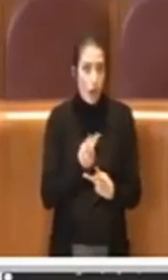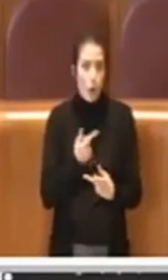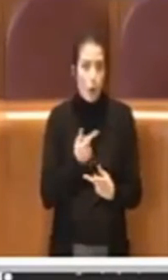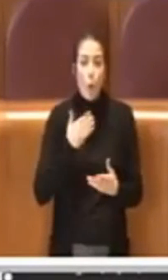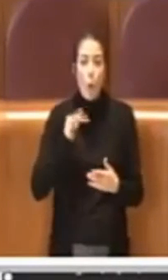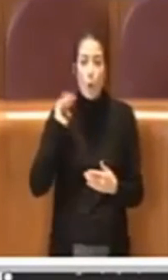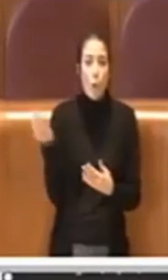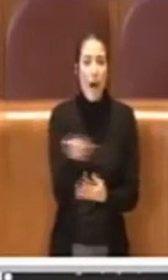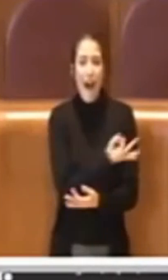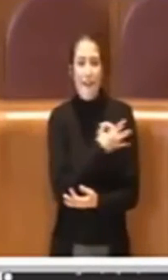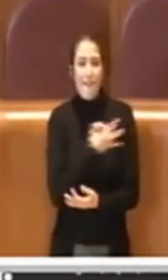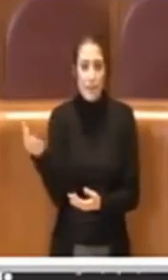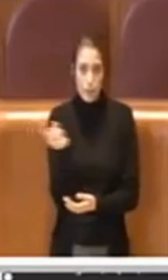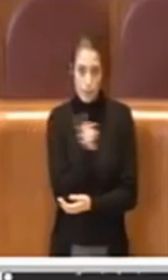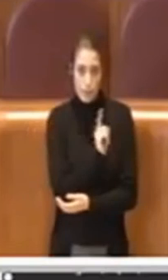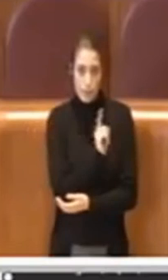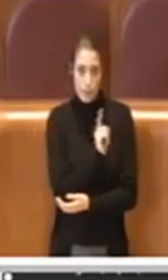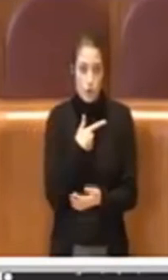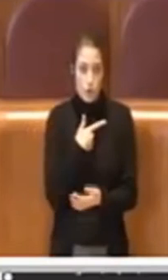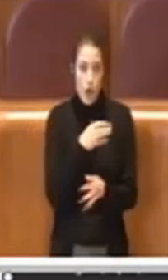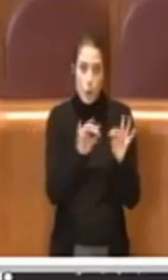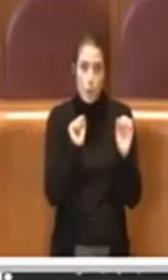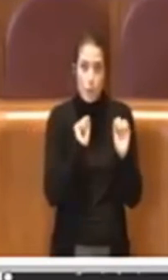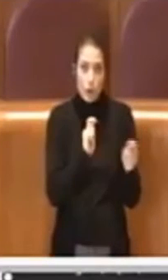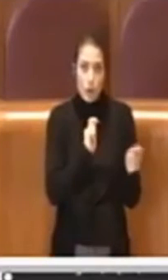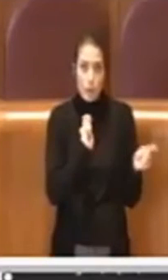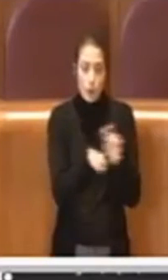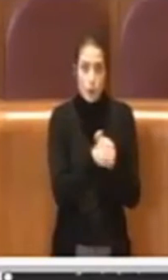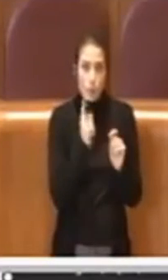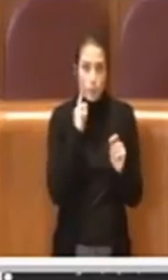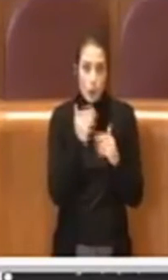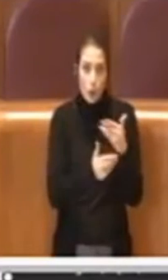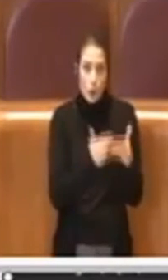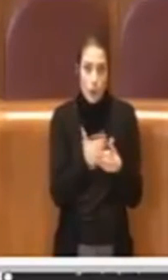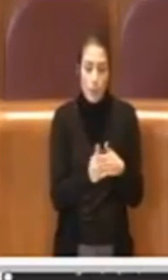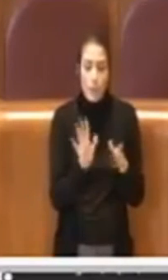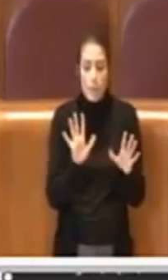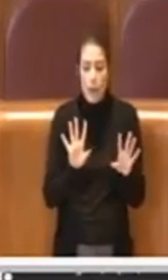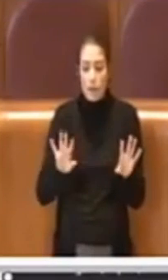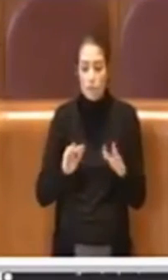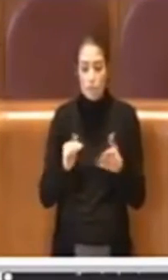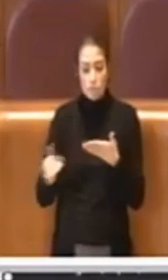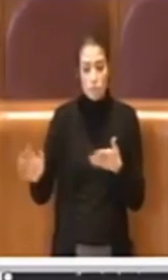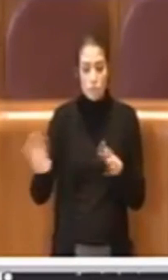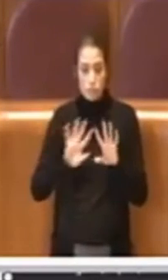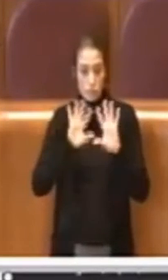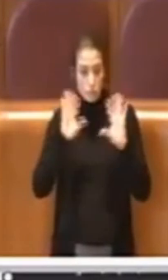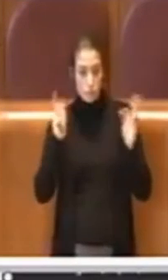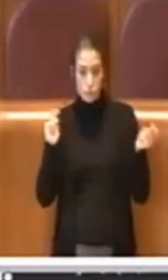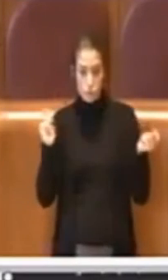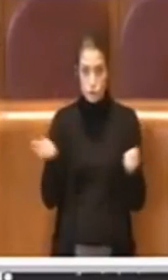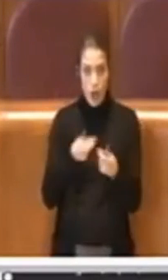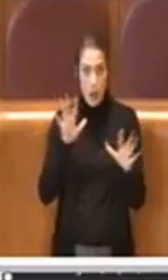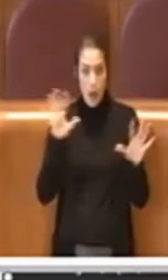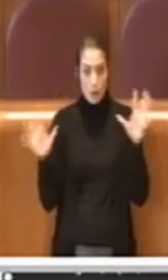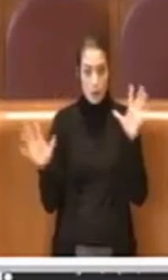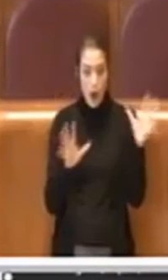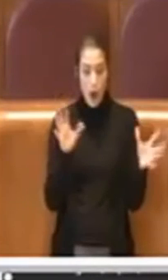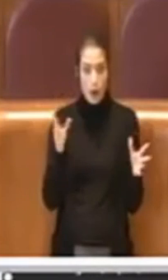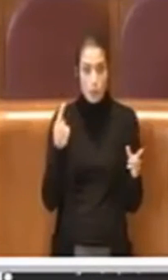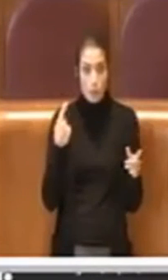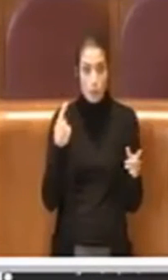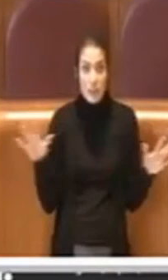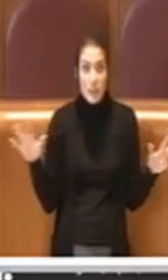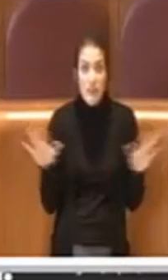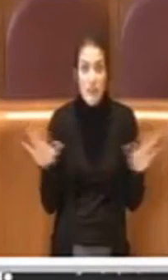potevano essere migliorati, però voglio dire, nel suo complesso effettivamente è questo disastro.